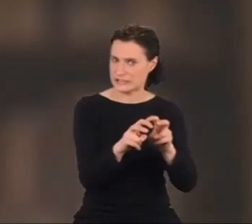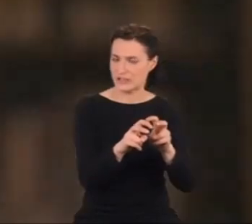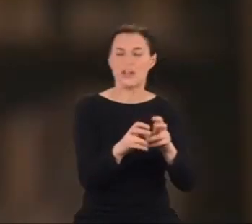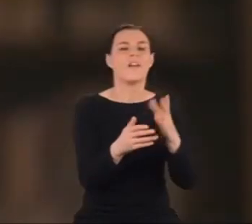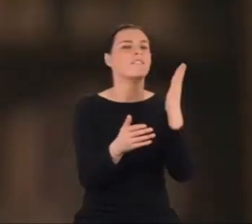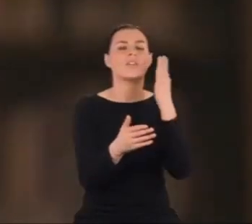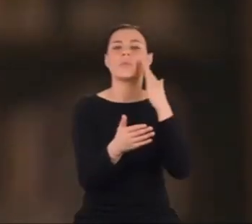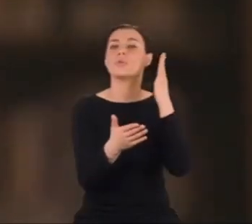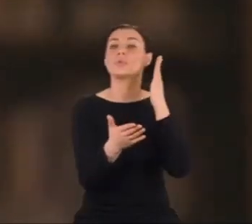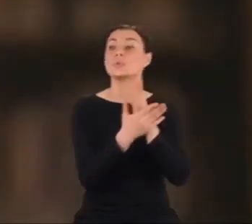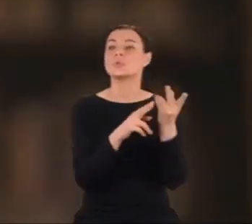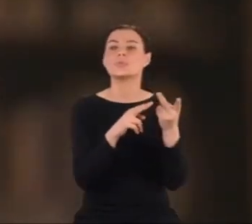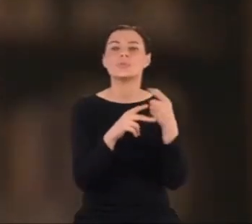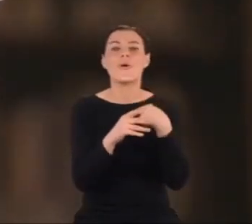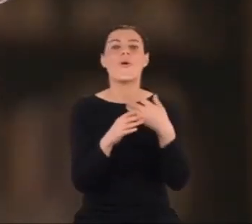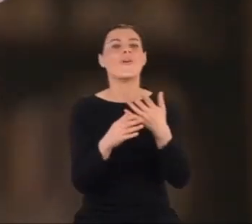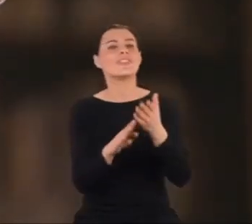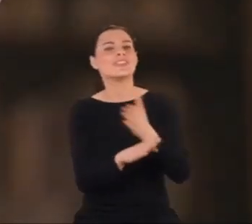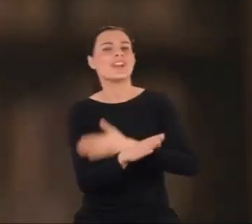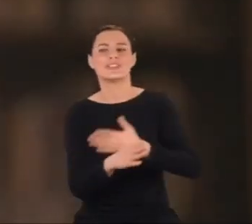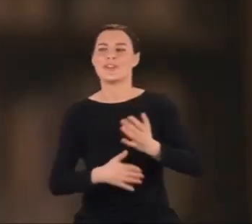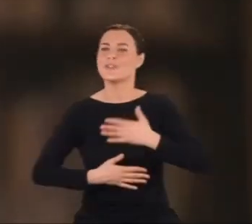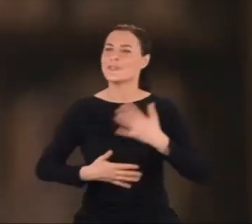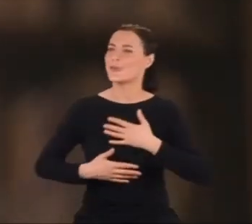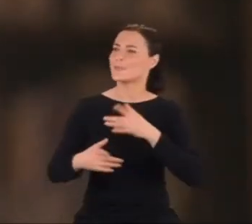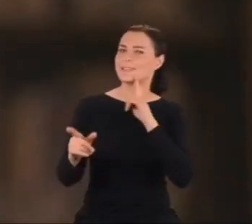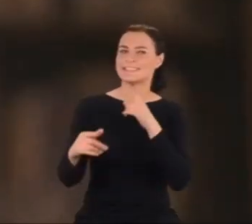już nigdy nie odzyskał dawnej formy.